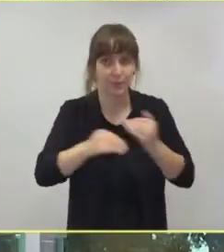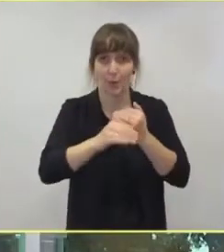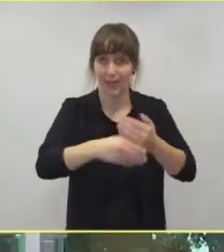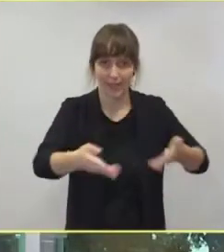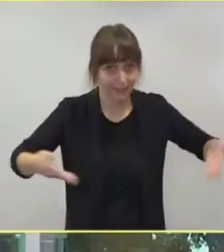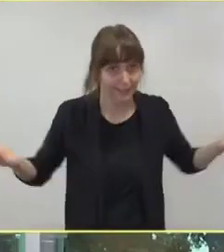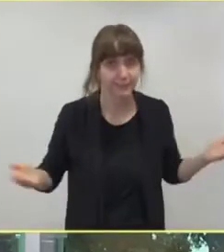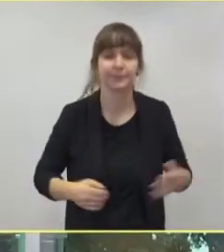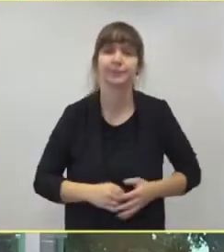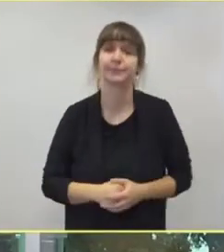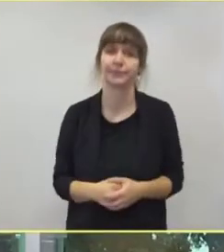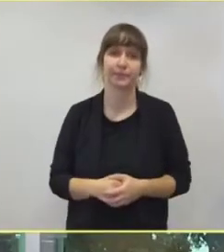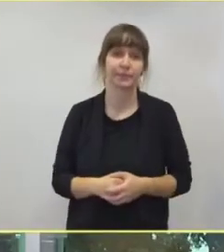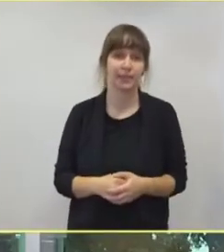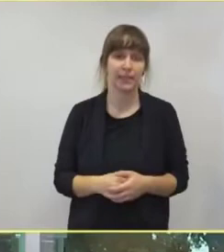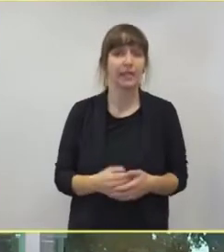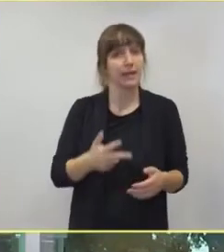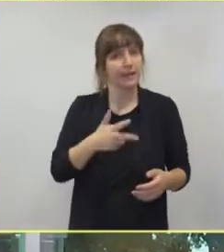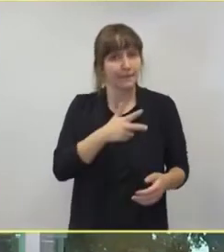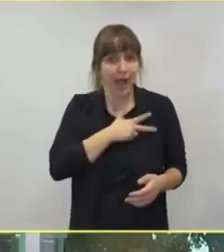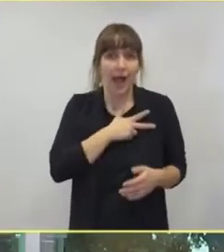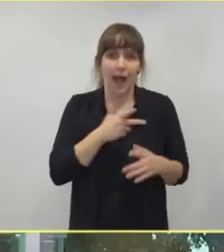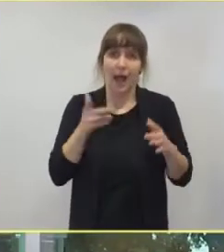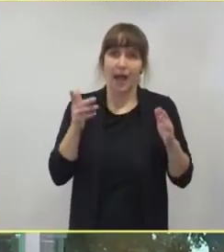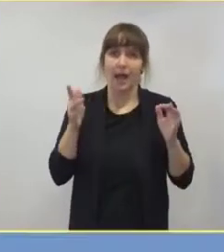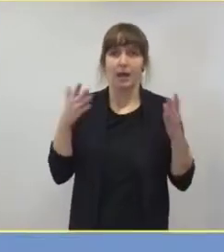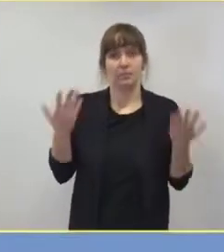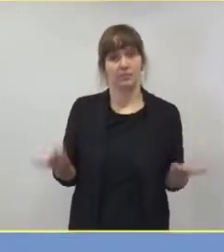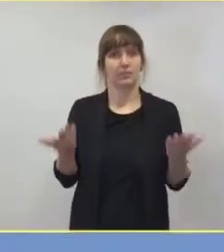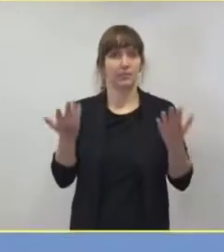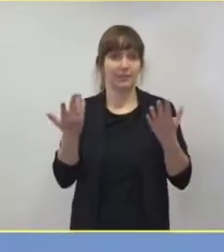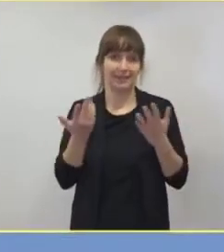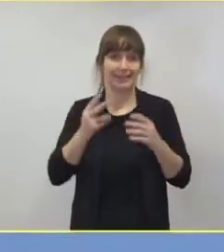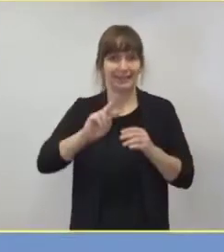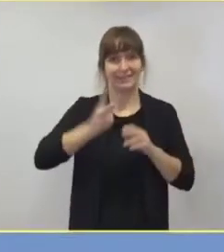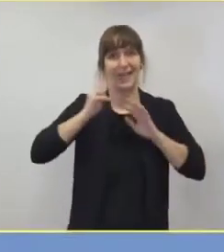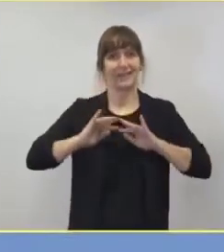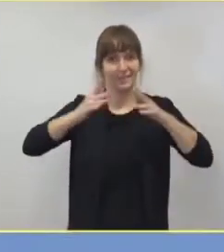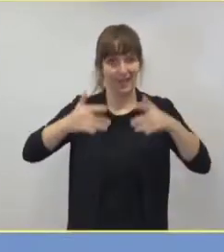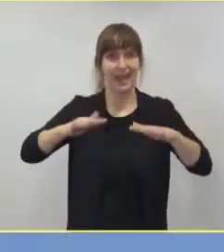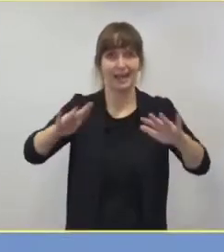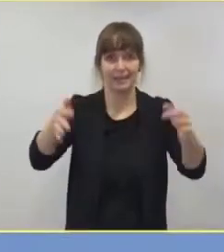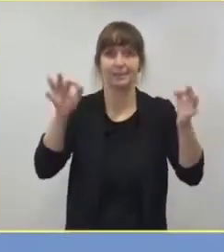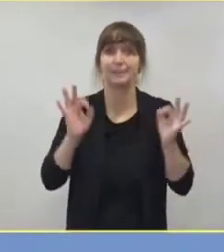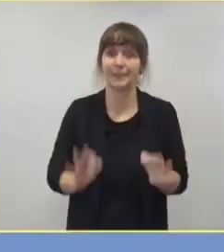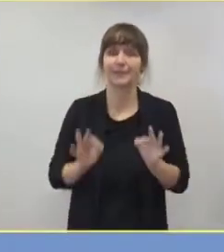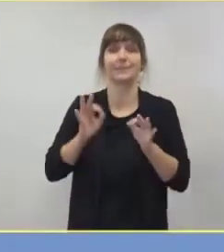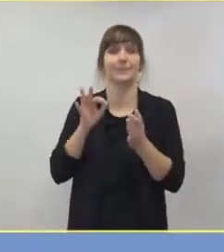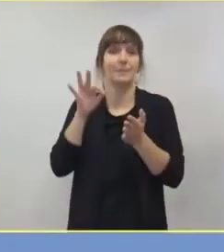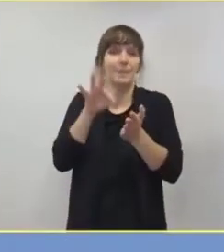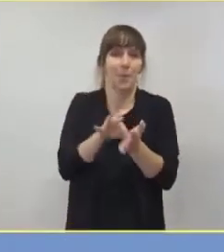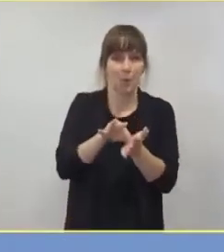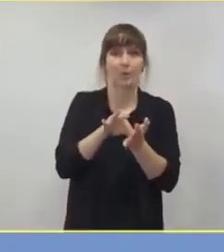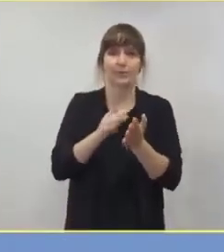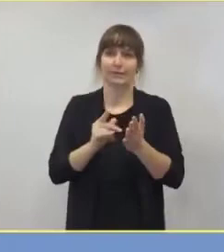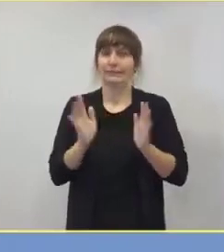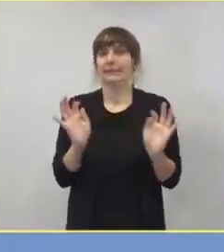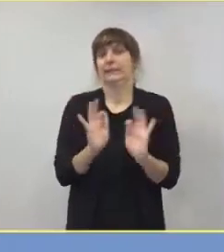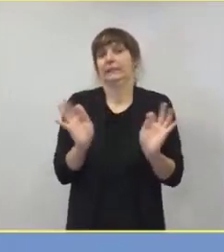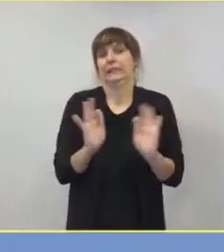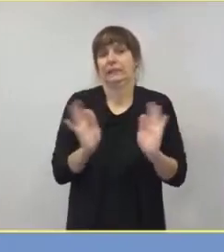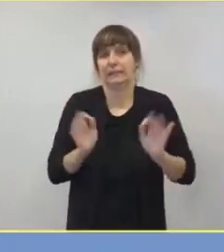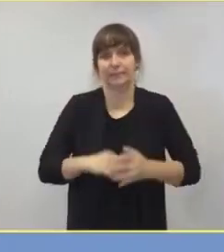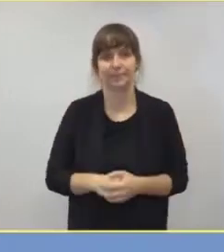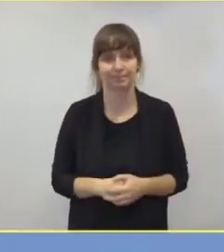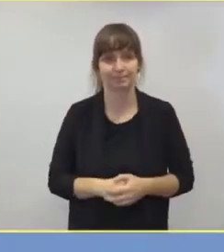befinden wir uns an einem relativ kritischen Punkt im Rahmen der sogenannten zweiten Welle der weltweiten Corona-Pandemie. Das deutsche